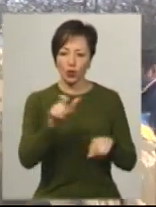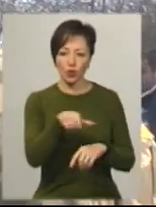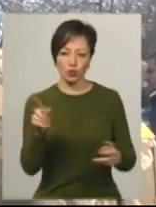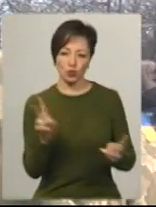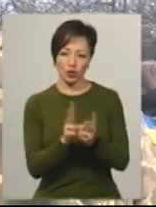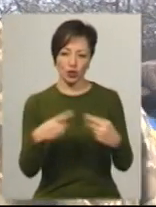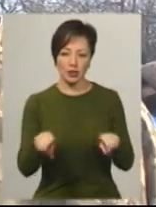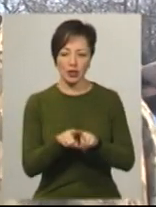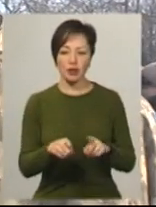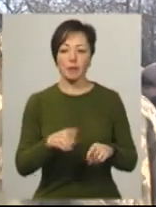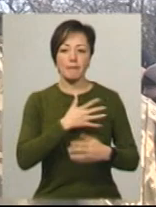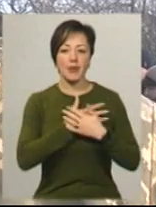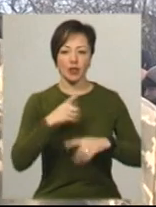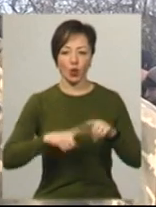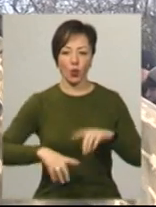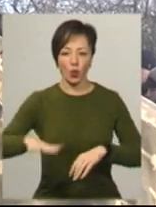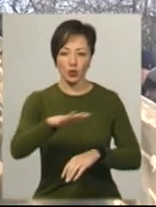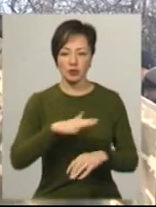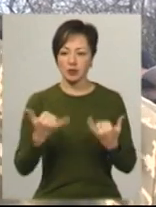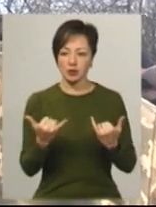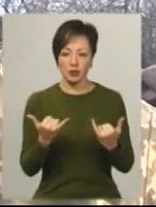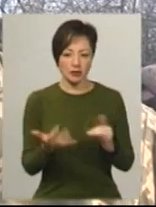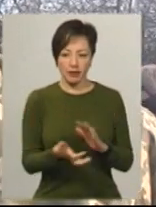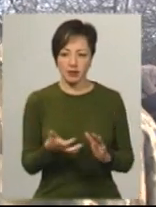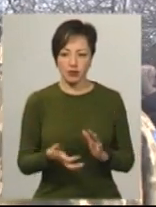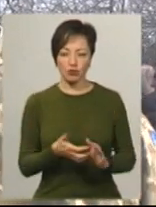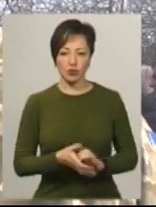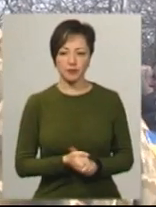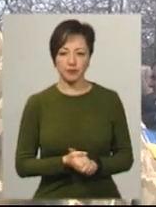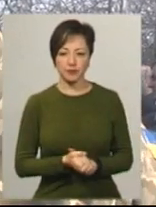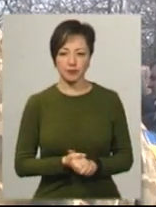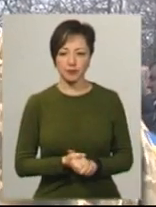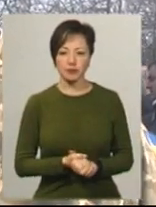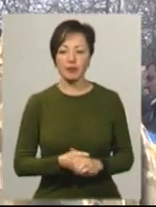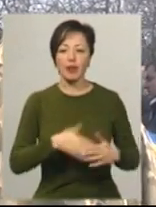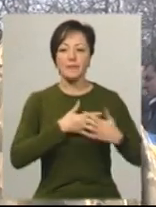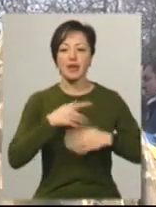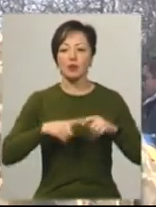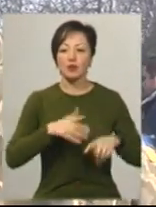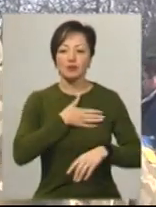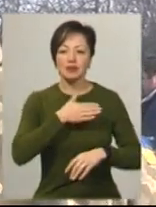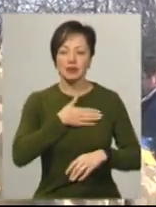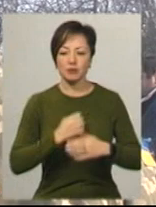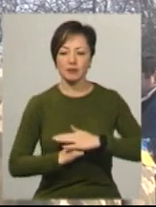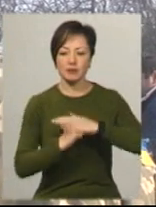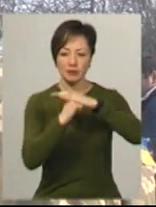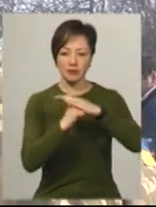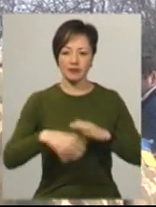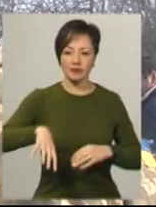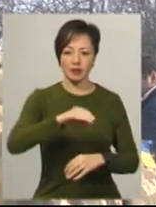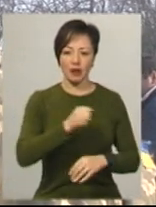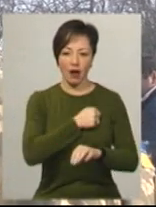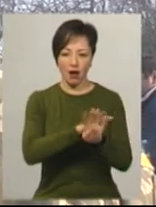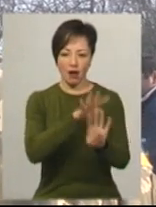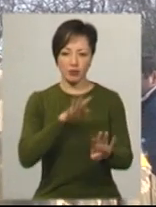зустрічаються. Саме такі патріоти, яких в наш час не вистачає. Патріоти йшов його від серця. Він був з того кістяка, на якому тримається вся